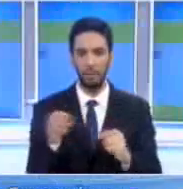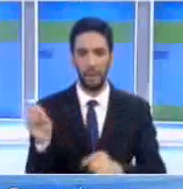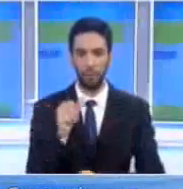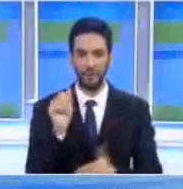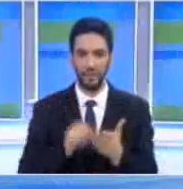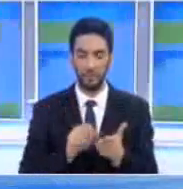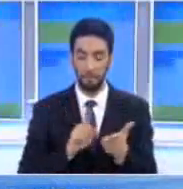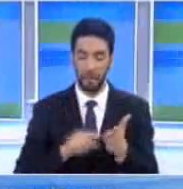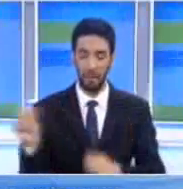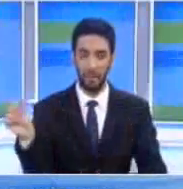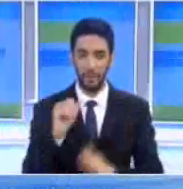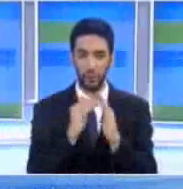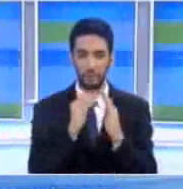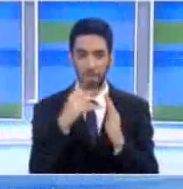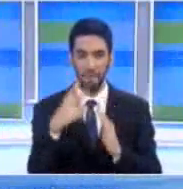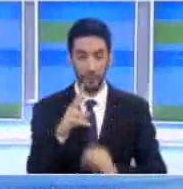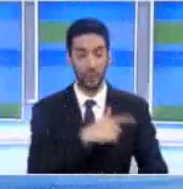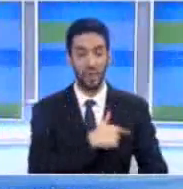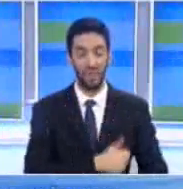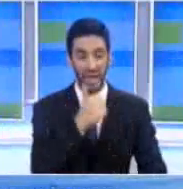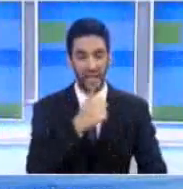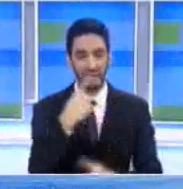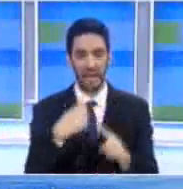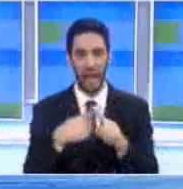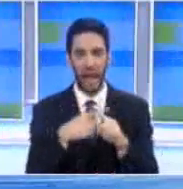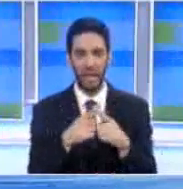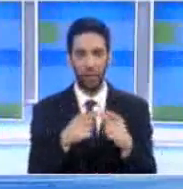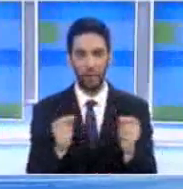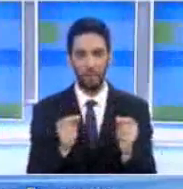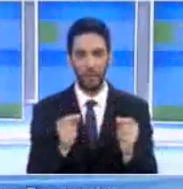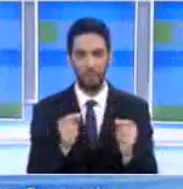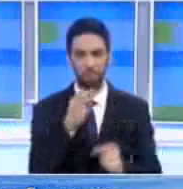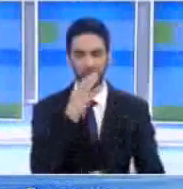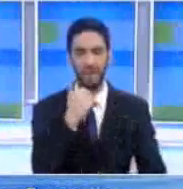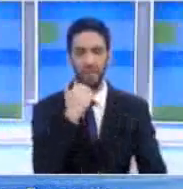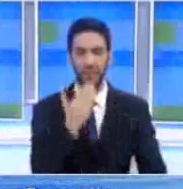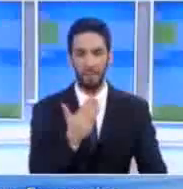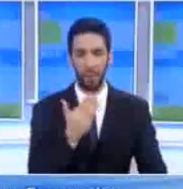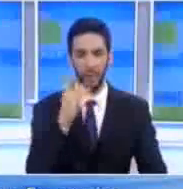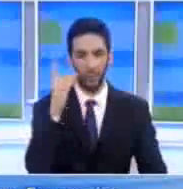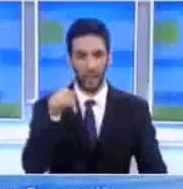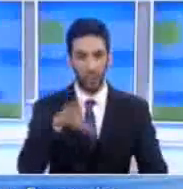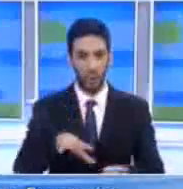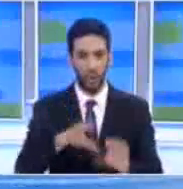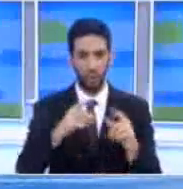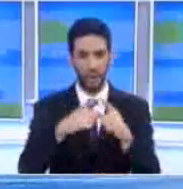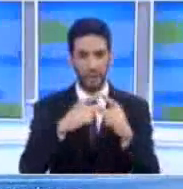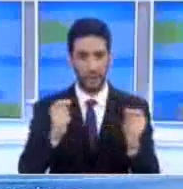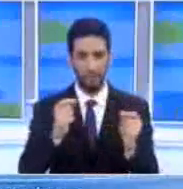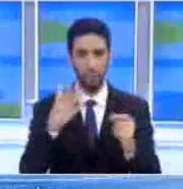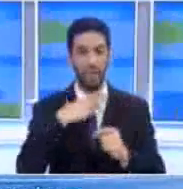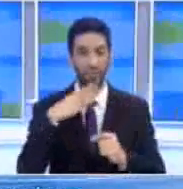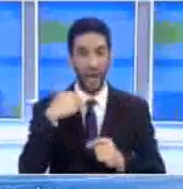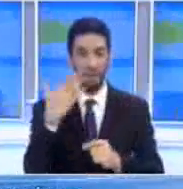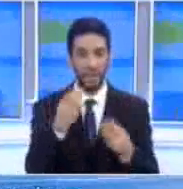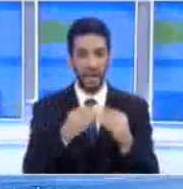σε μεγαλύτερο αριθμό Ελληνοκυπρίων να επιστρέψουν υπό ελληνοκυπριακή διοίκηση Προσέτω ότι δεν είναι δυνατόν μια κατοχική δύναμη να